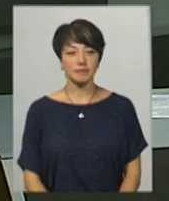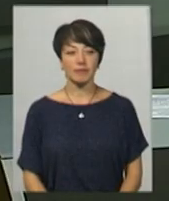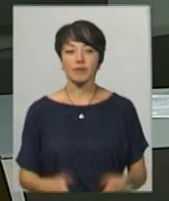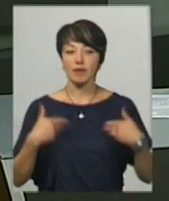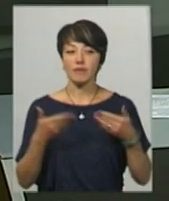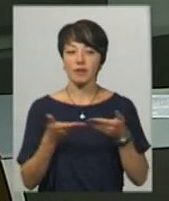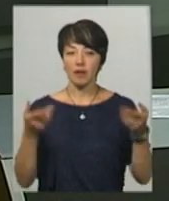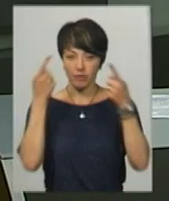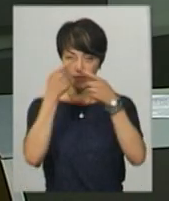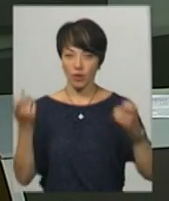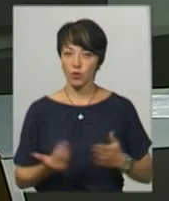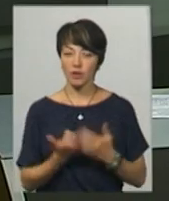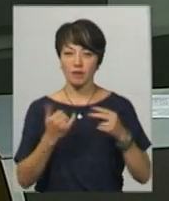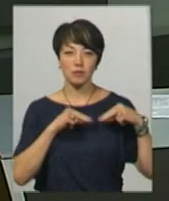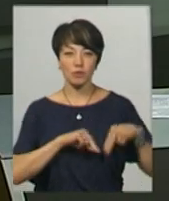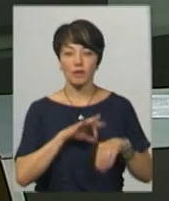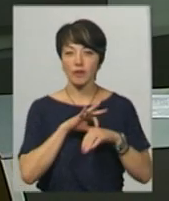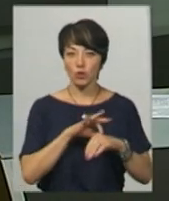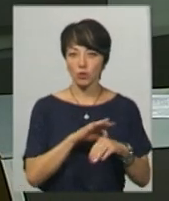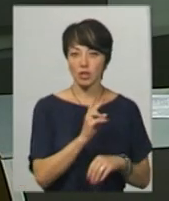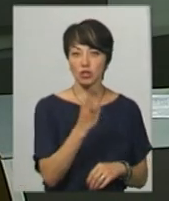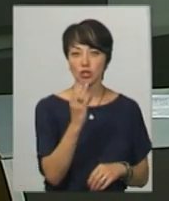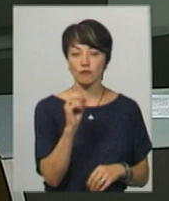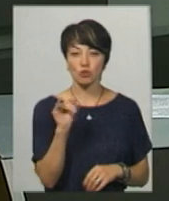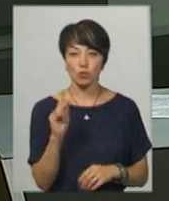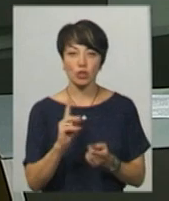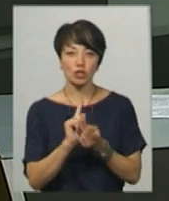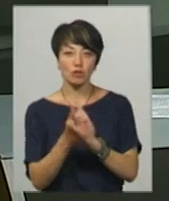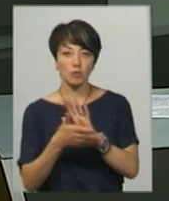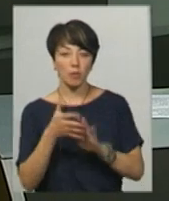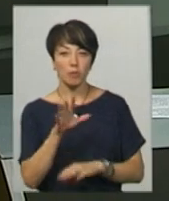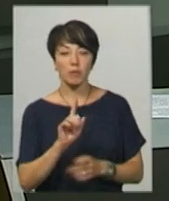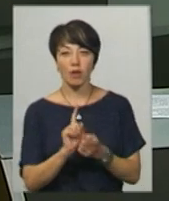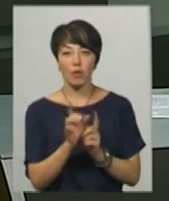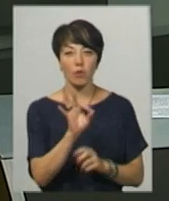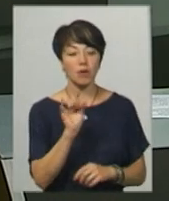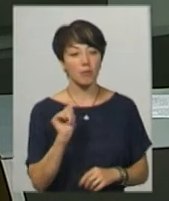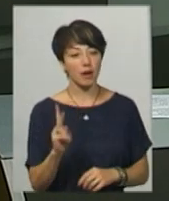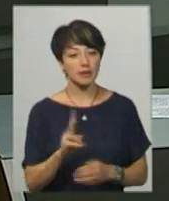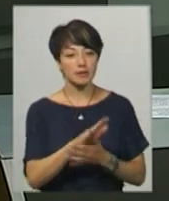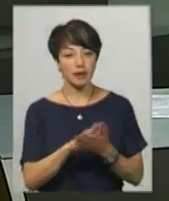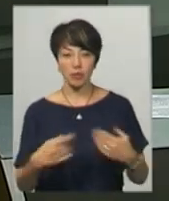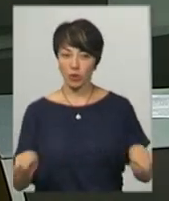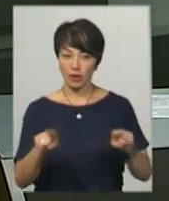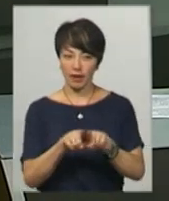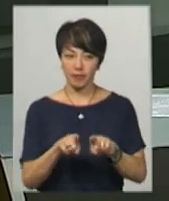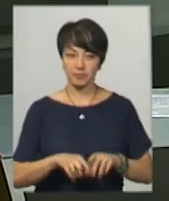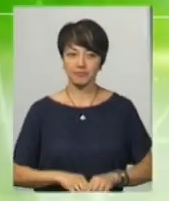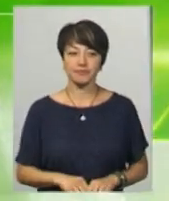Вітаю в ефірі новини. У студії для вас працює ведуча Катерина Шевчук. На жестову мову перекладає Ольга Рибак. Далі про таке.